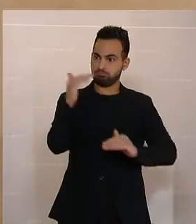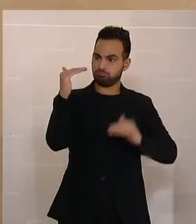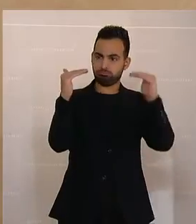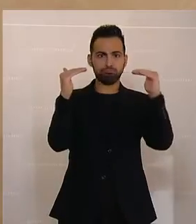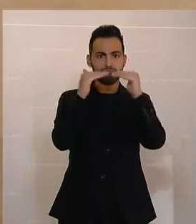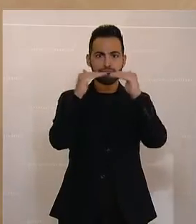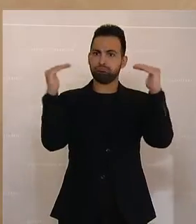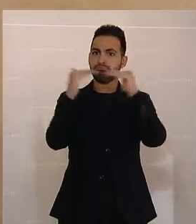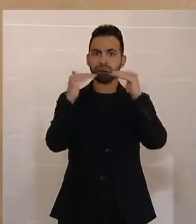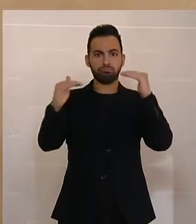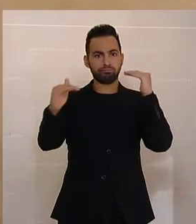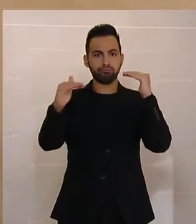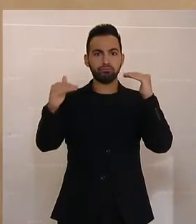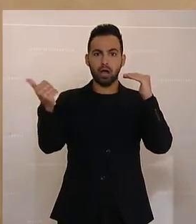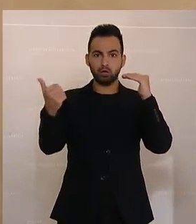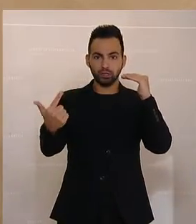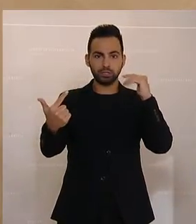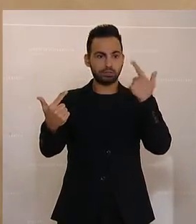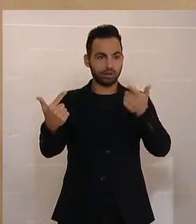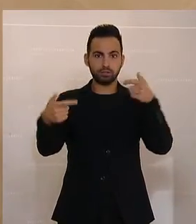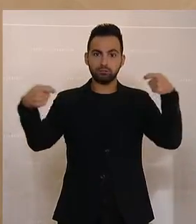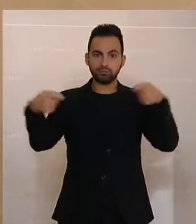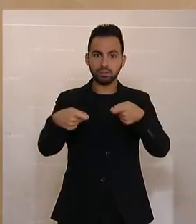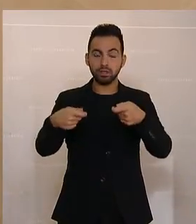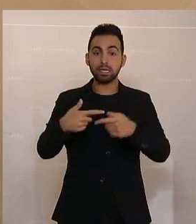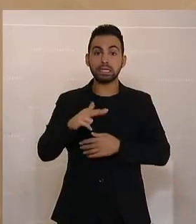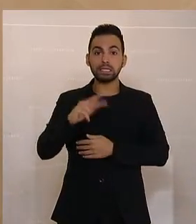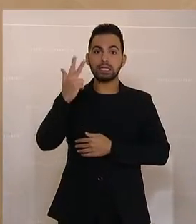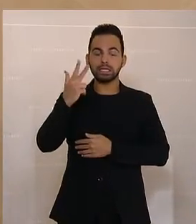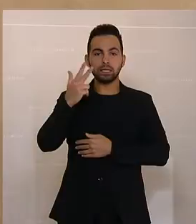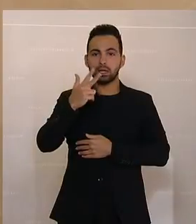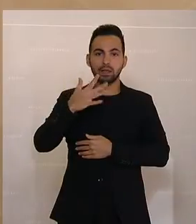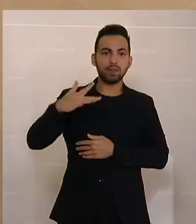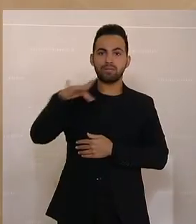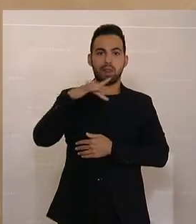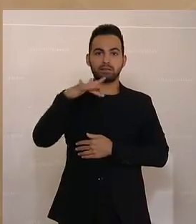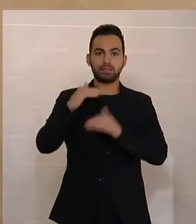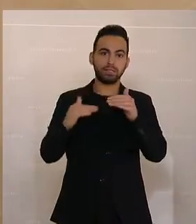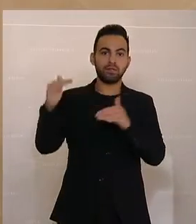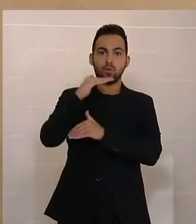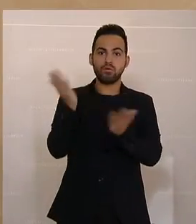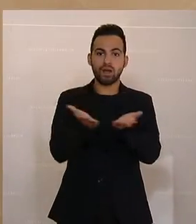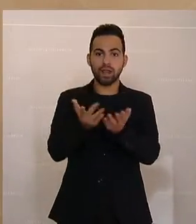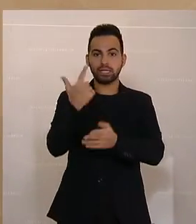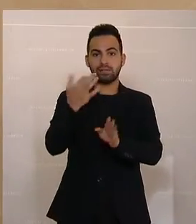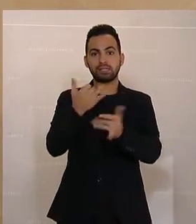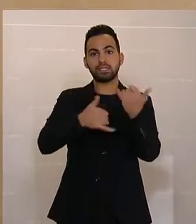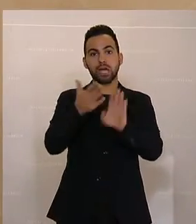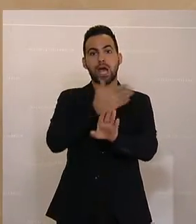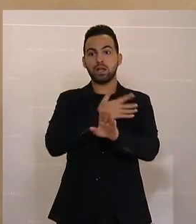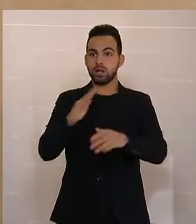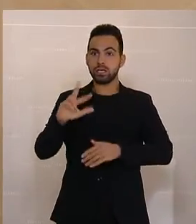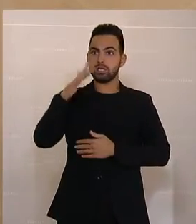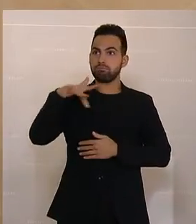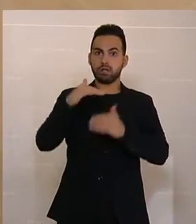Die Investitionen liegen sogar auf dem drittgrößten Niveau innerhalb der letzten 20 Jahre. Das heißt, man sieht wirklich,